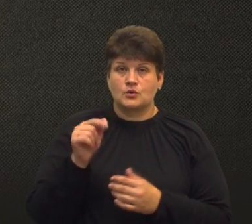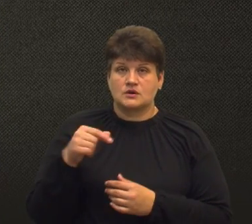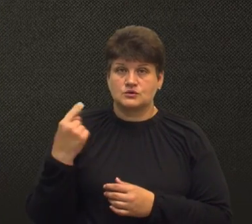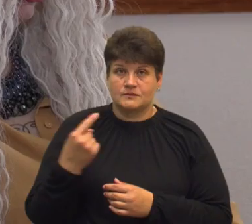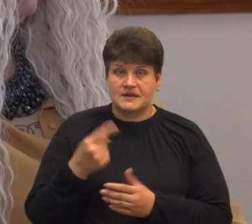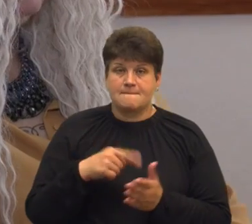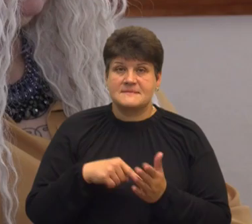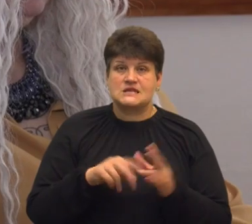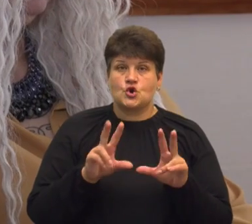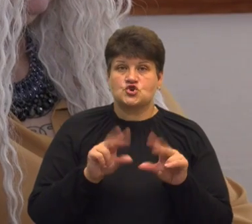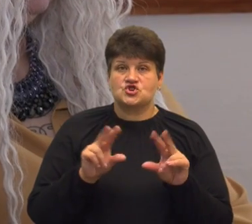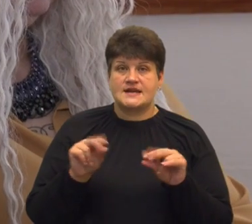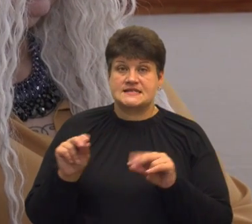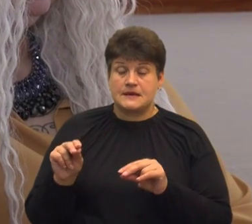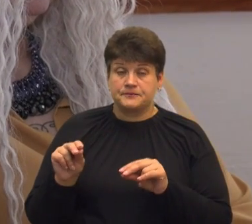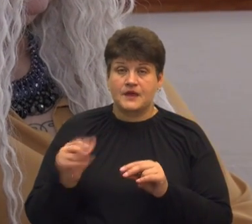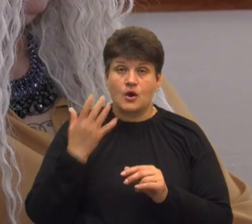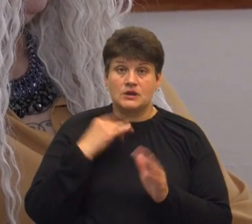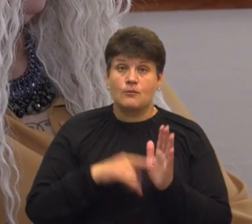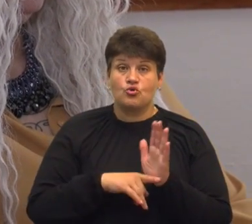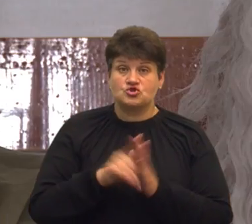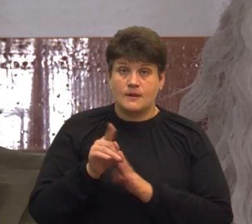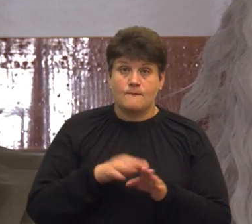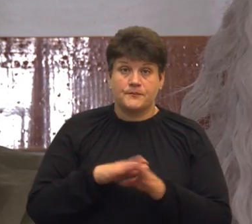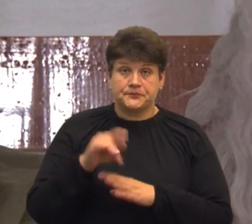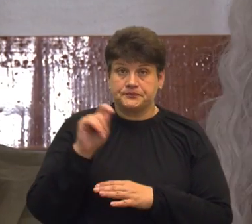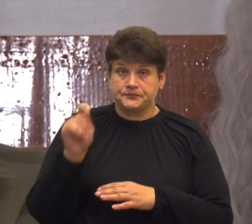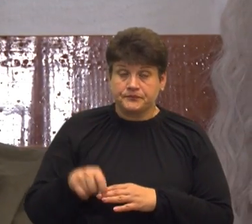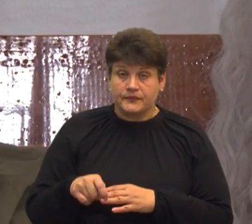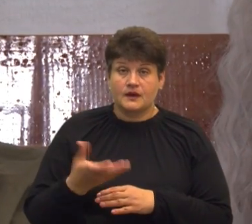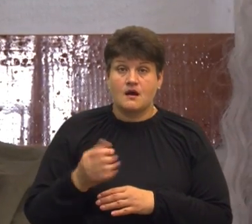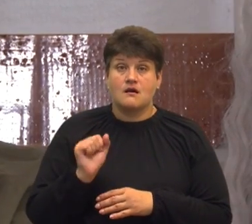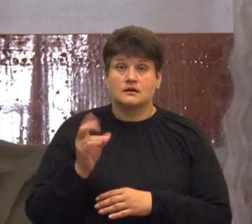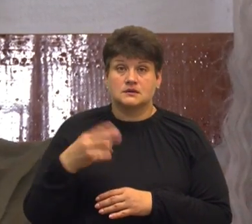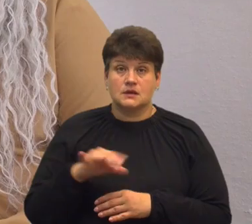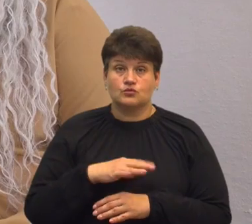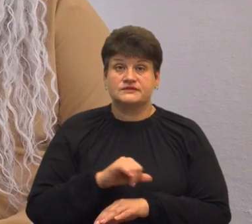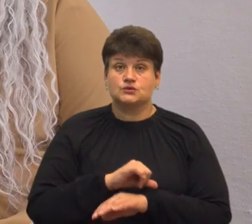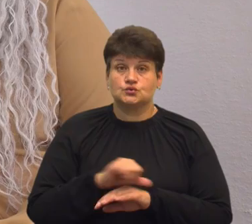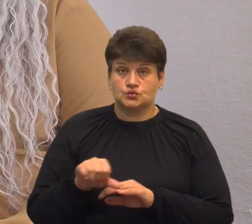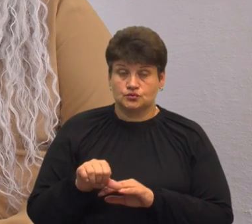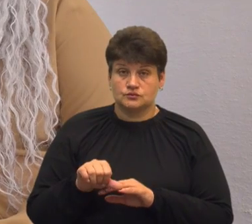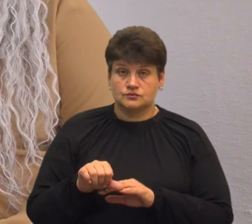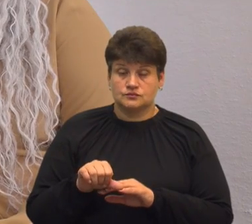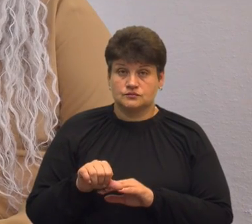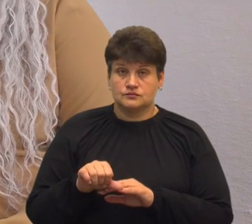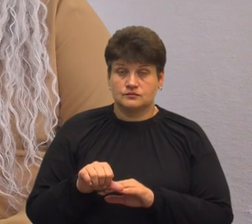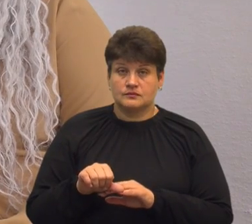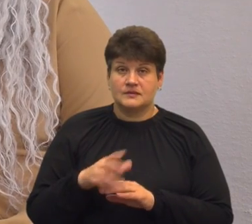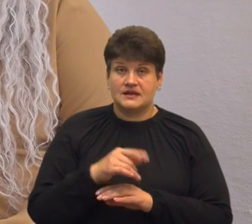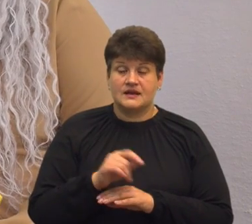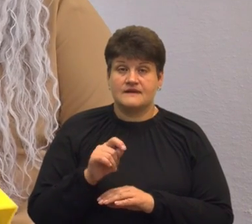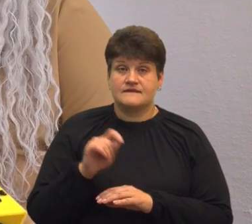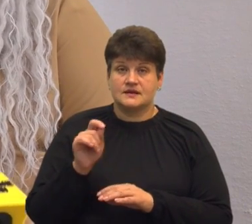місто Щастя. Коли розпочалося повномасштабне вторгнення Росії в Україну, Андрій був за кордоном. У мене війна застала в Польщі.